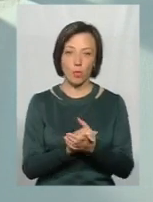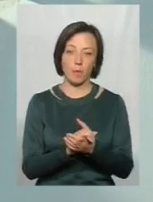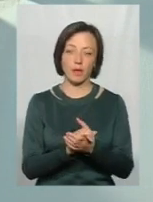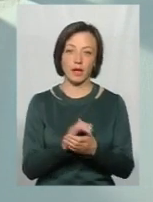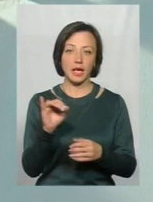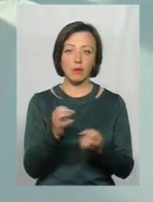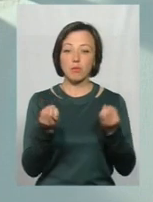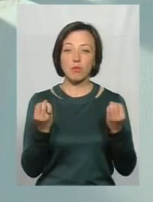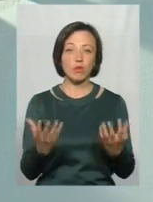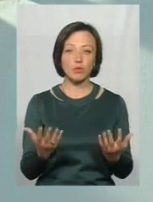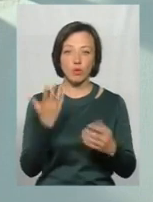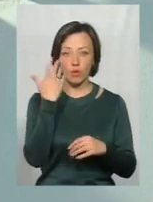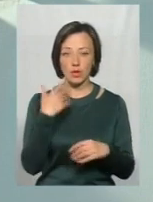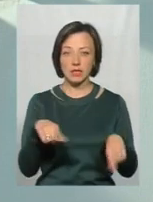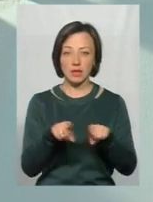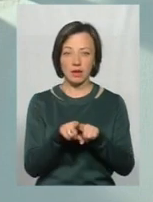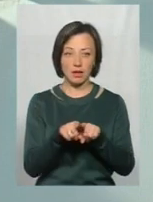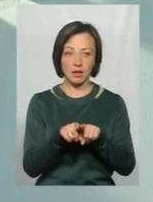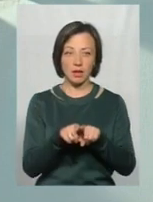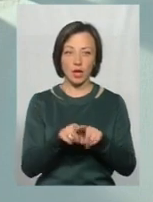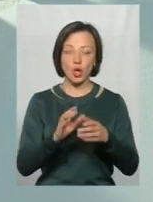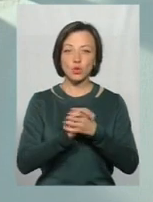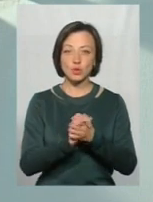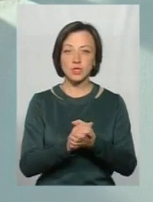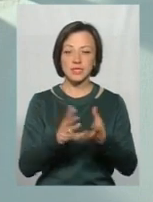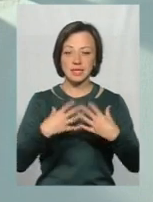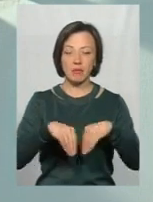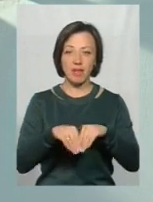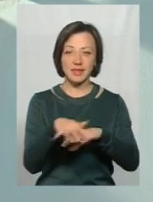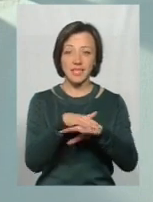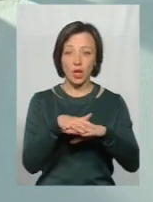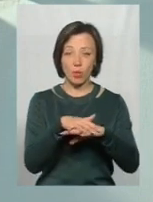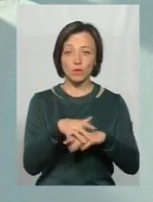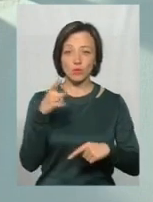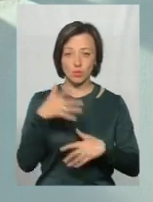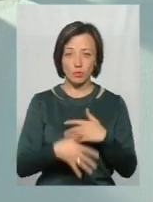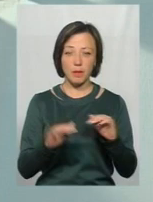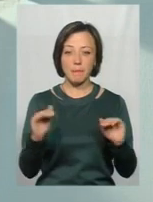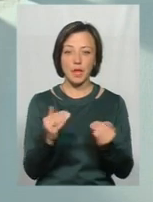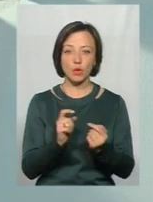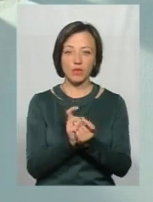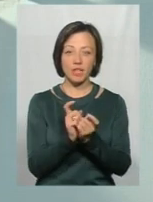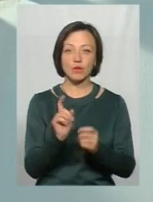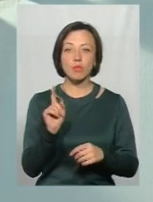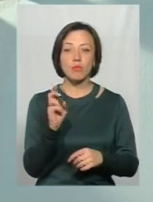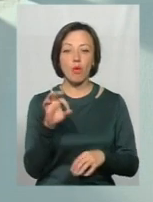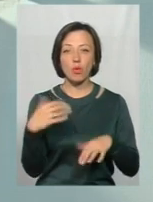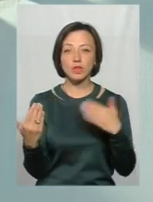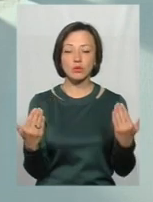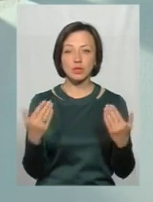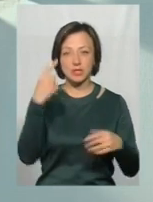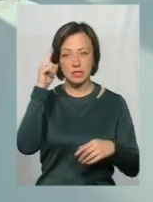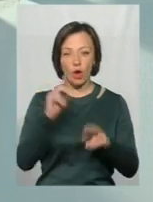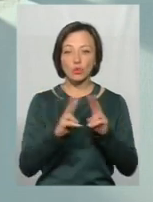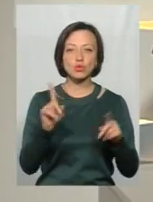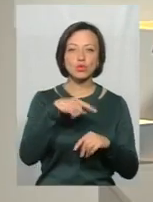І просто-напросто, коли таке, скажімо, дружнє сімейне середовище, то тоді, зрозуміло, менше конфліктів, тому що один одного знають,